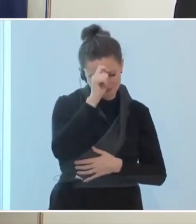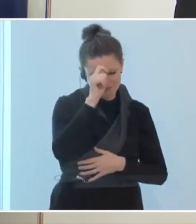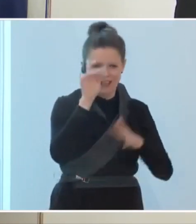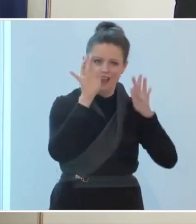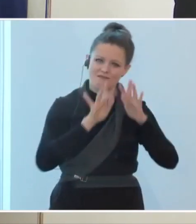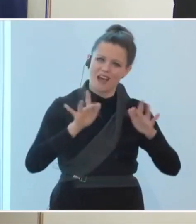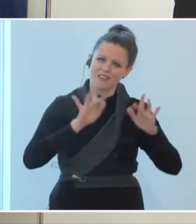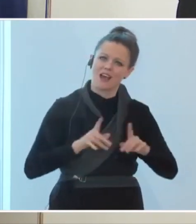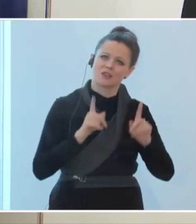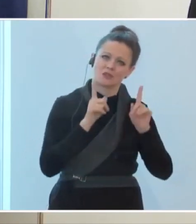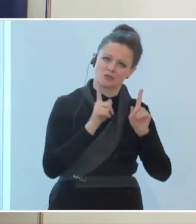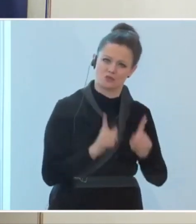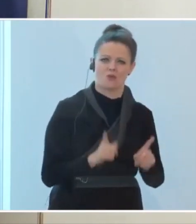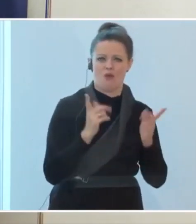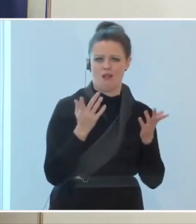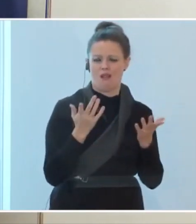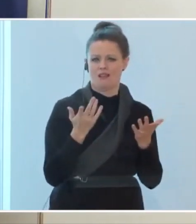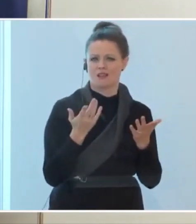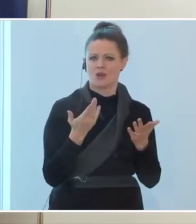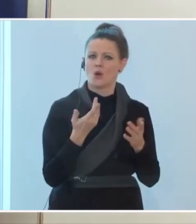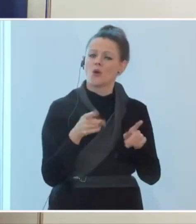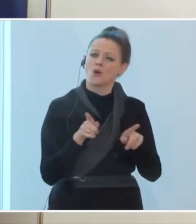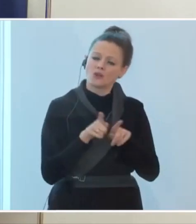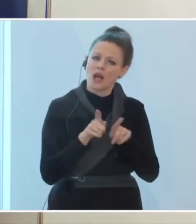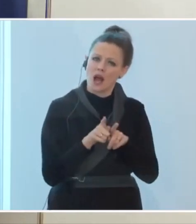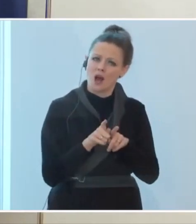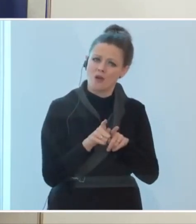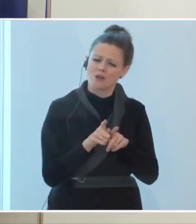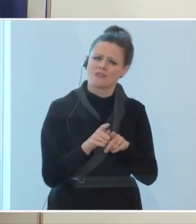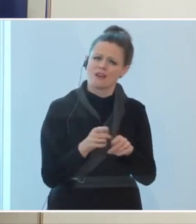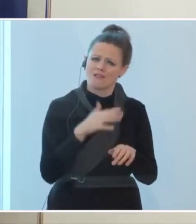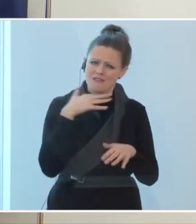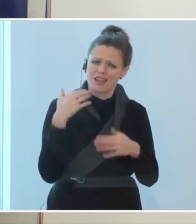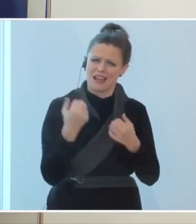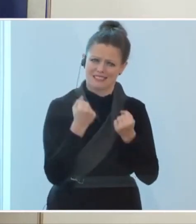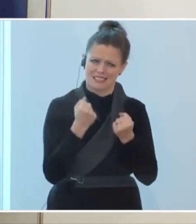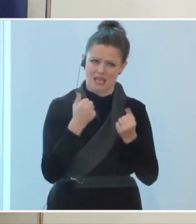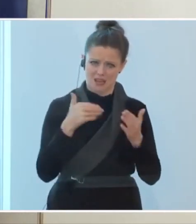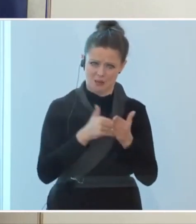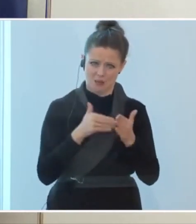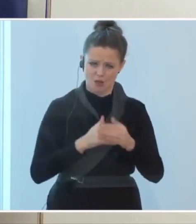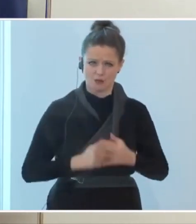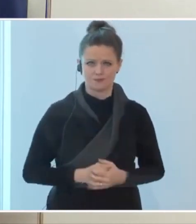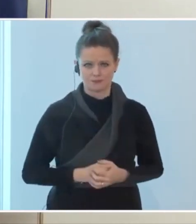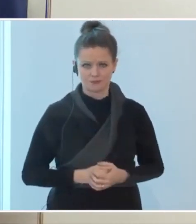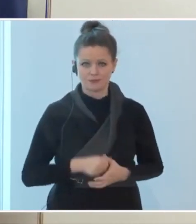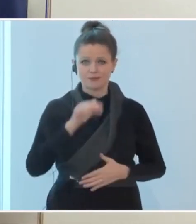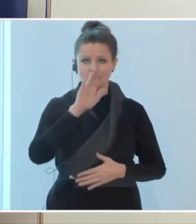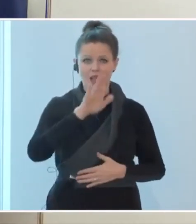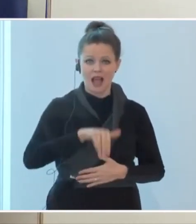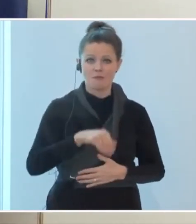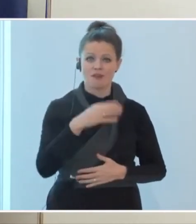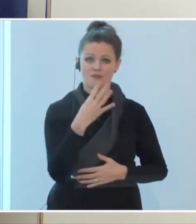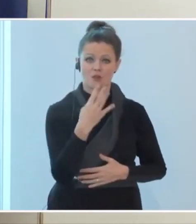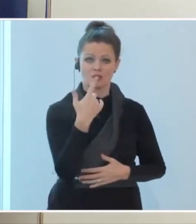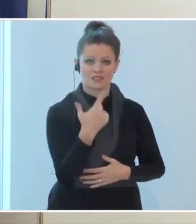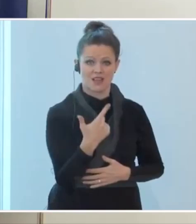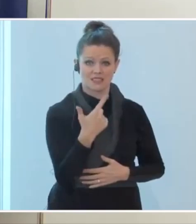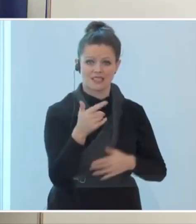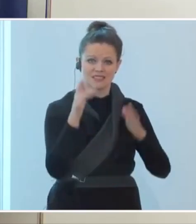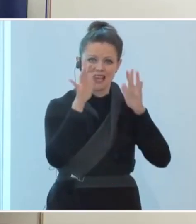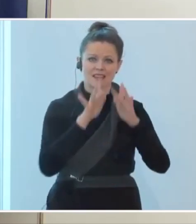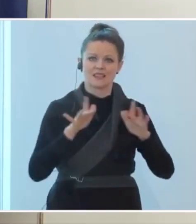trotzdem mit einem möglichst hohen Ausmaß an Sicherheit. Ab dem 24. Dezember werden darüber hinaus